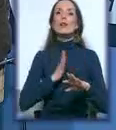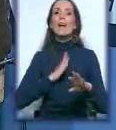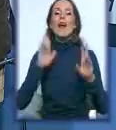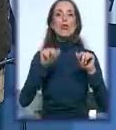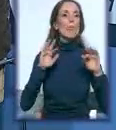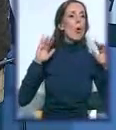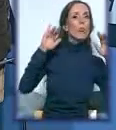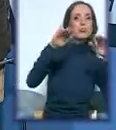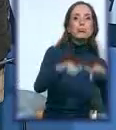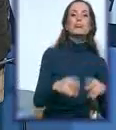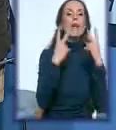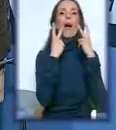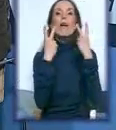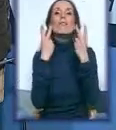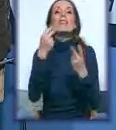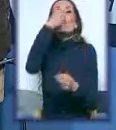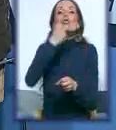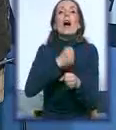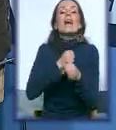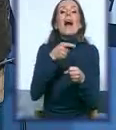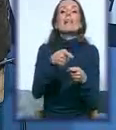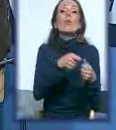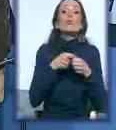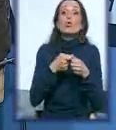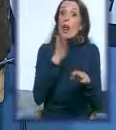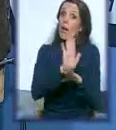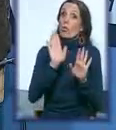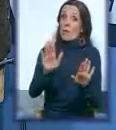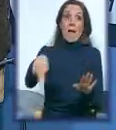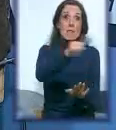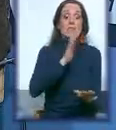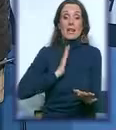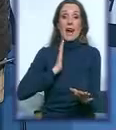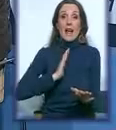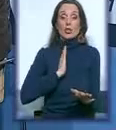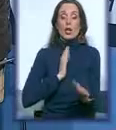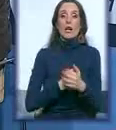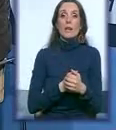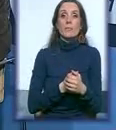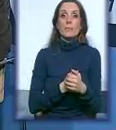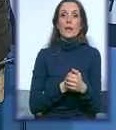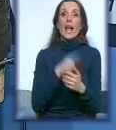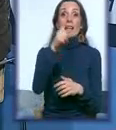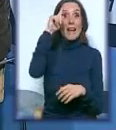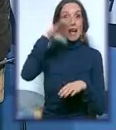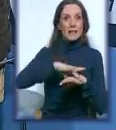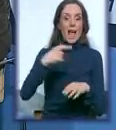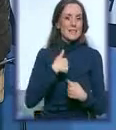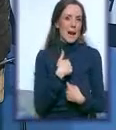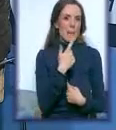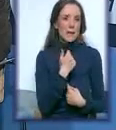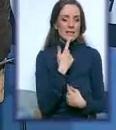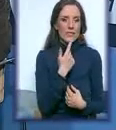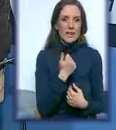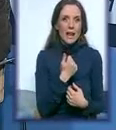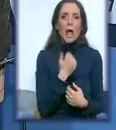i da proprate šta to udruženja rade u njihovo ime i za njih. I ta nas ideja je jako svidela. Bez obzira što